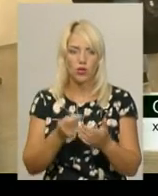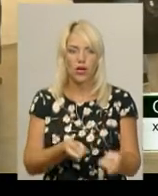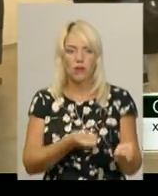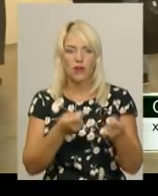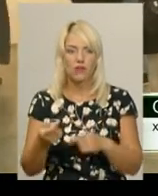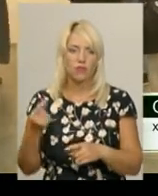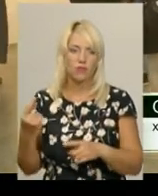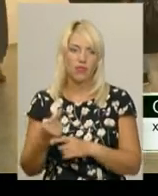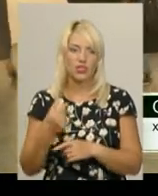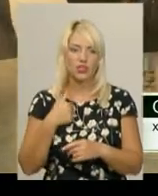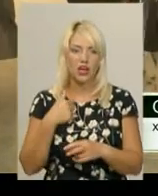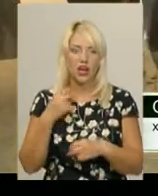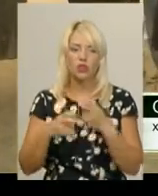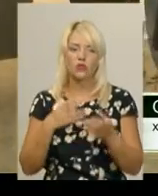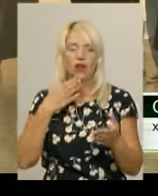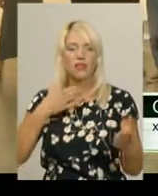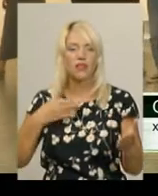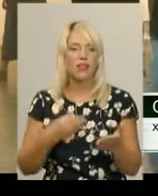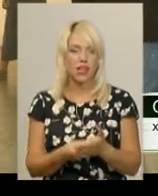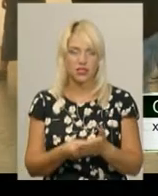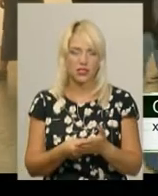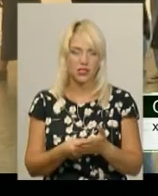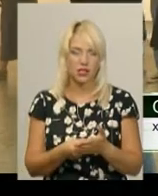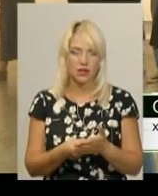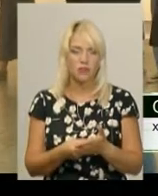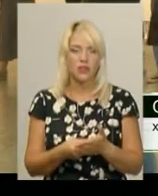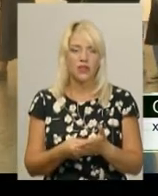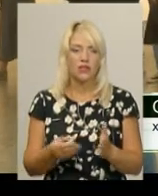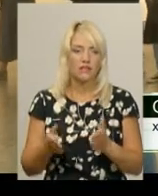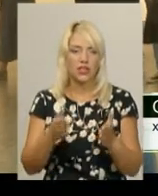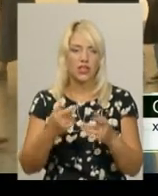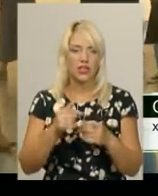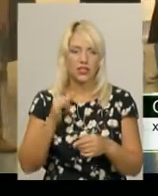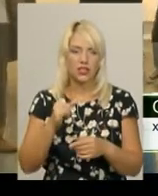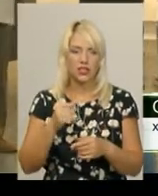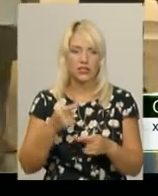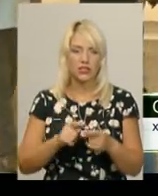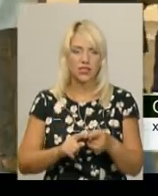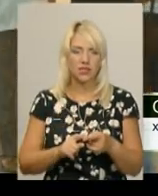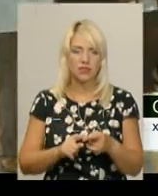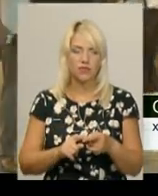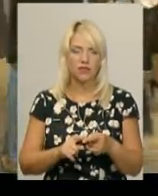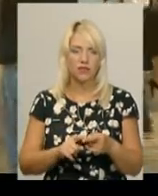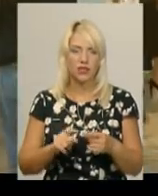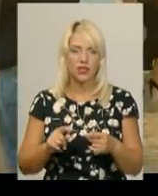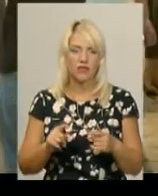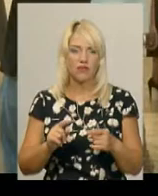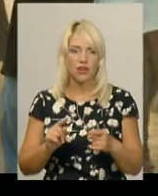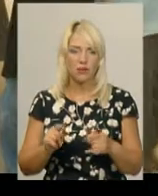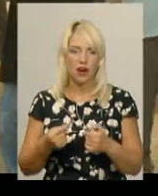власну естетику і це вимагає від